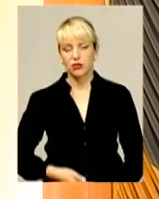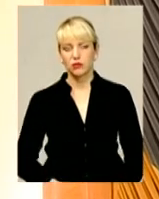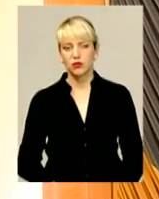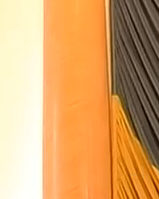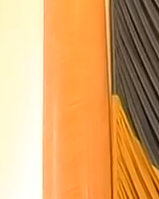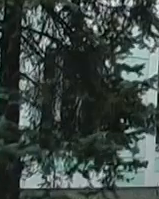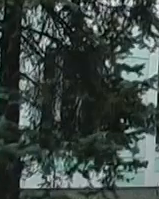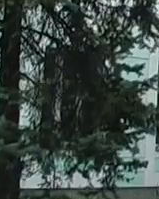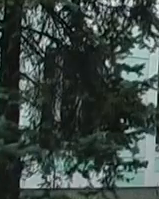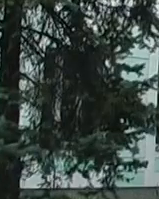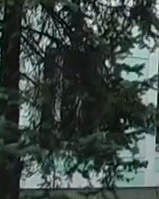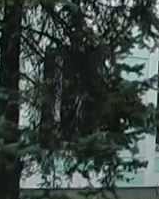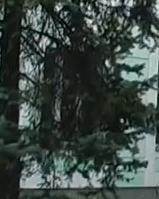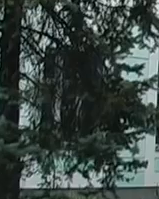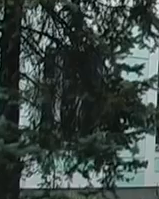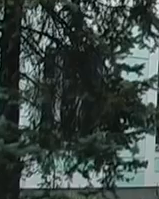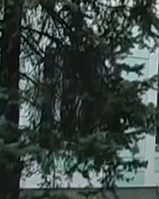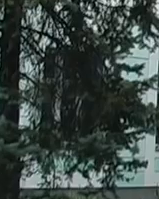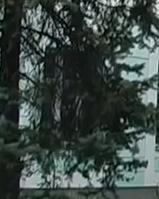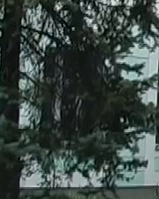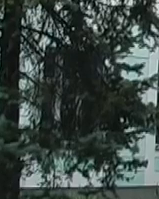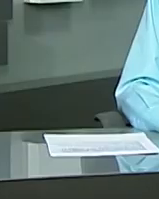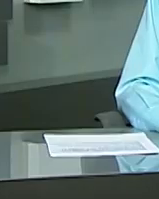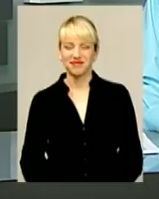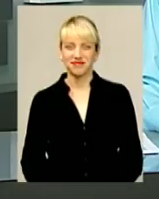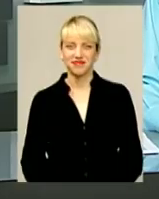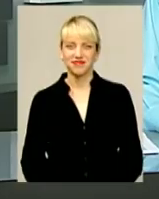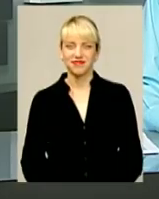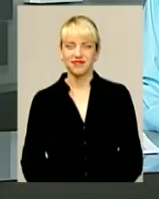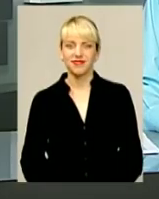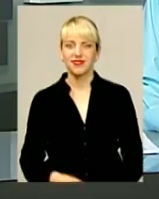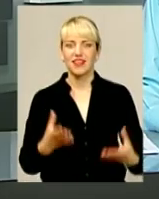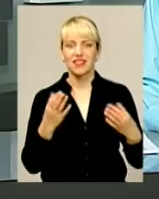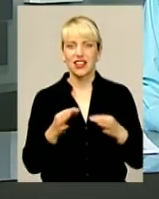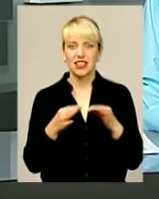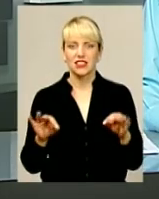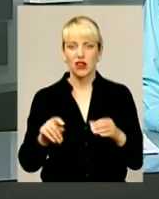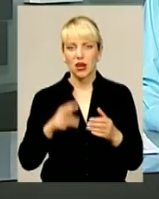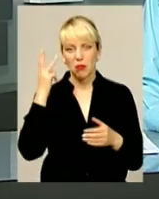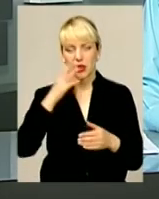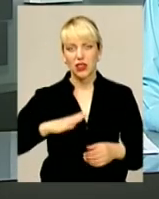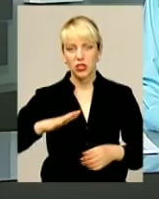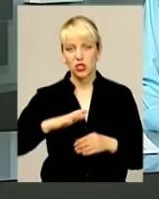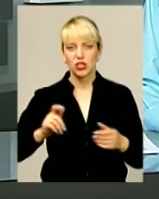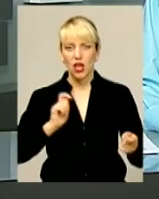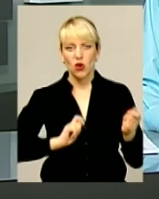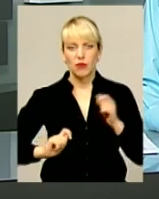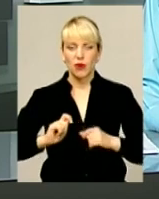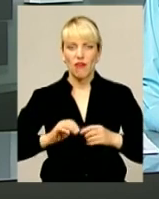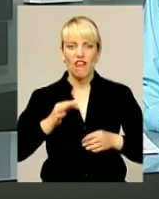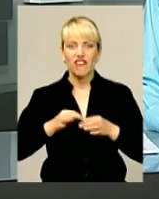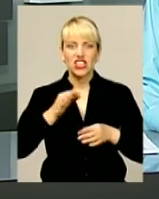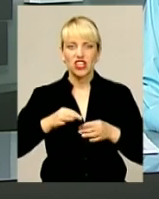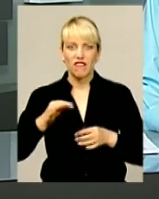Дем'ян Цегольник для інформаційного випуску. У День Незалежності Хмельниччина обереться у вишиванку. В